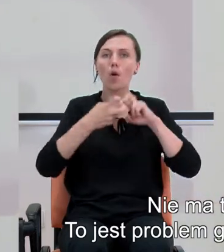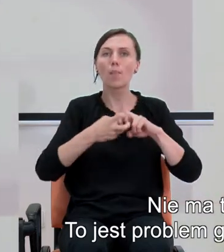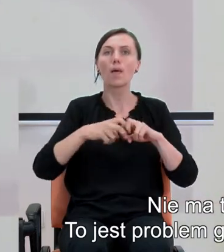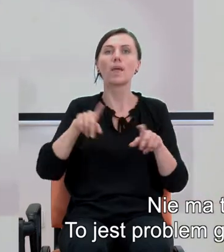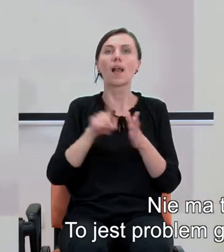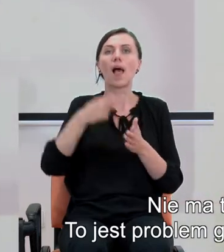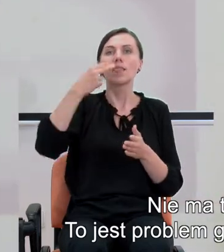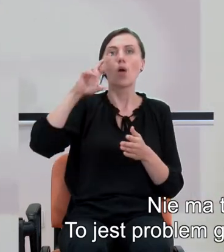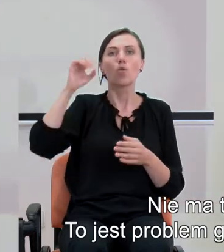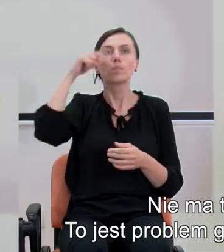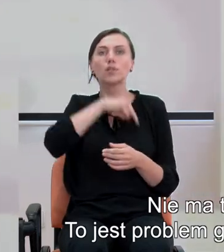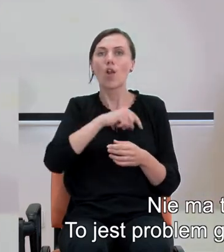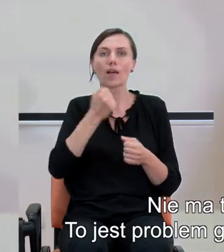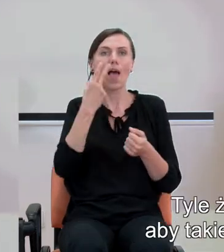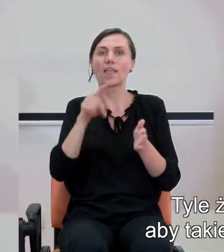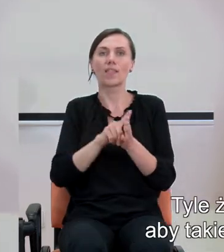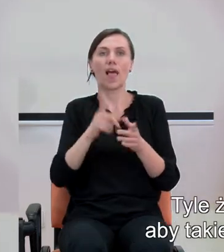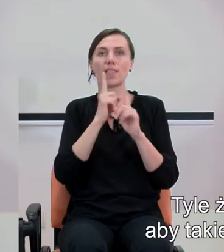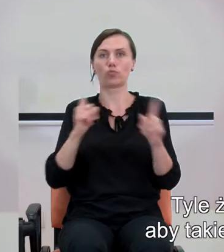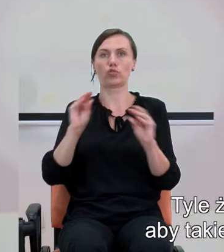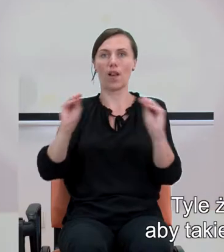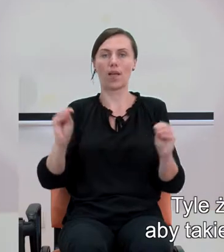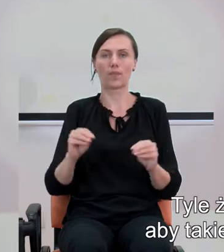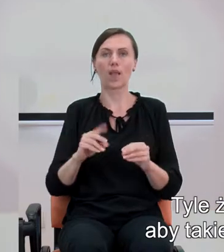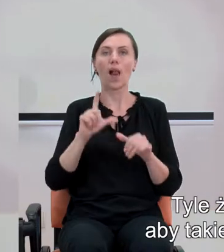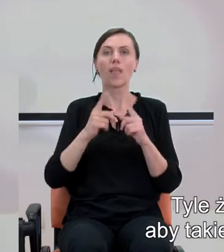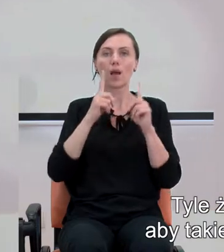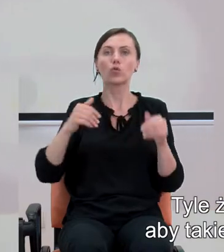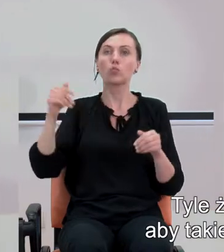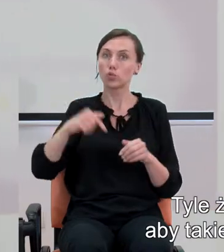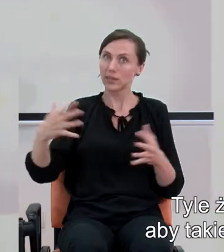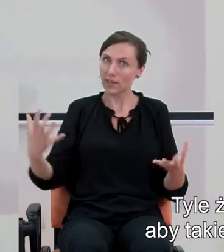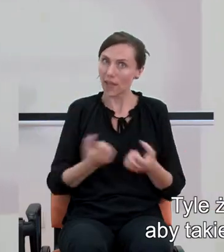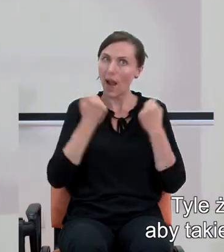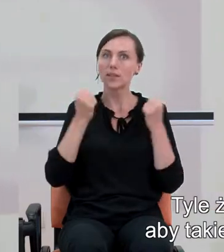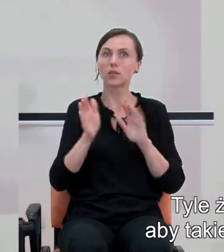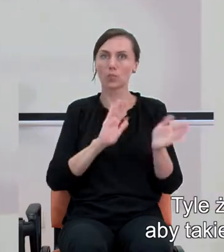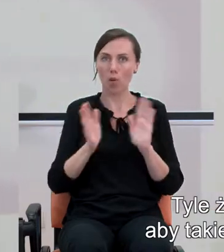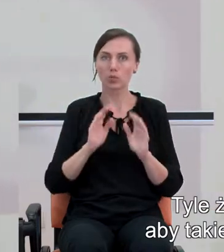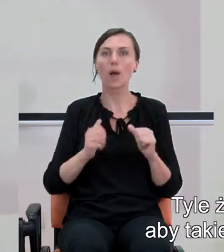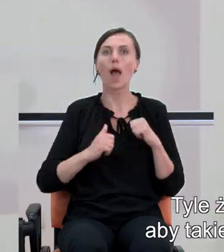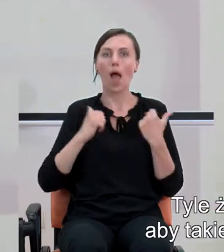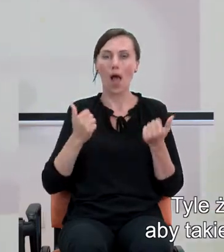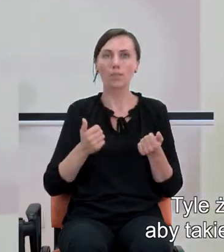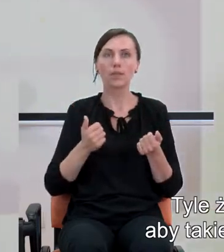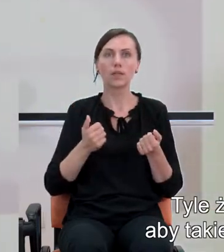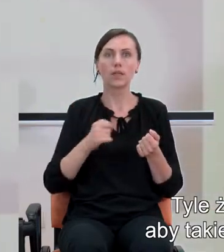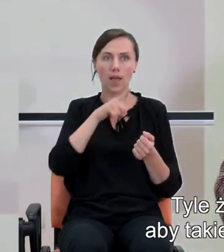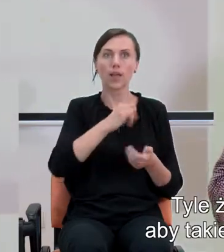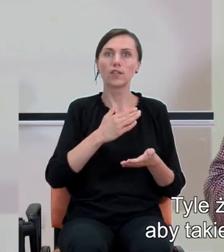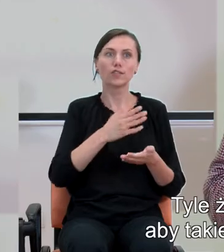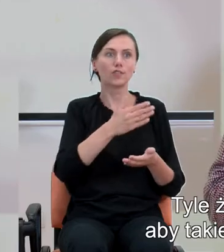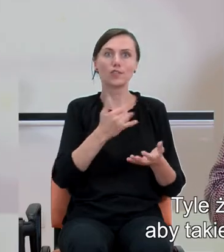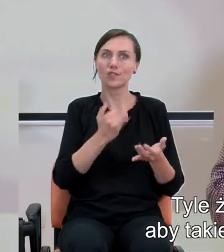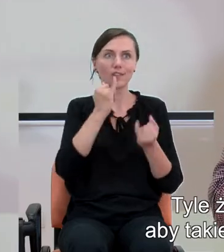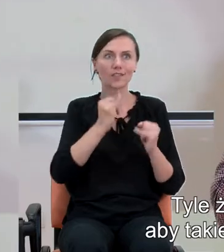neuropsychologa, a nie dla nauczyciela. Tyle, że nauczyciel musi znaleźć też sposoby, aby, no, takie dziecko